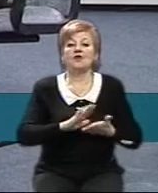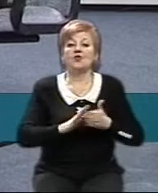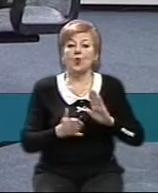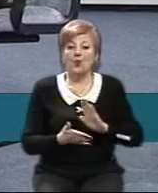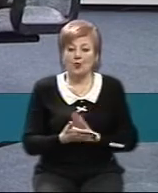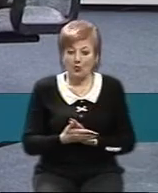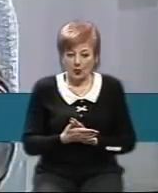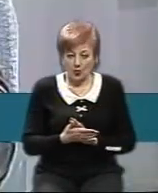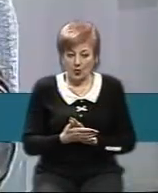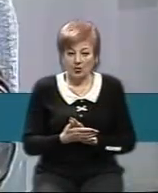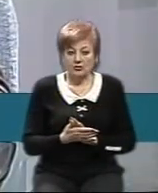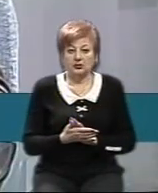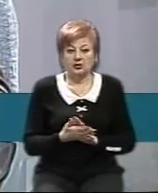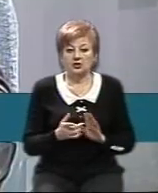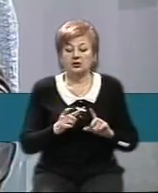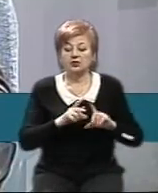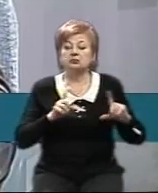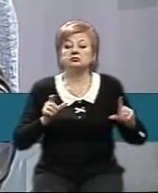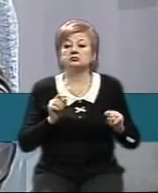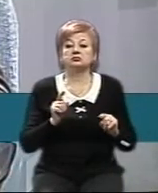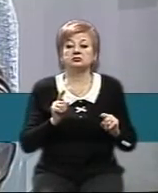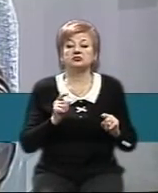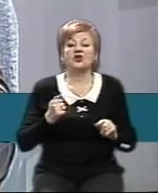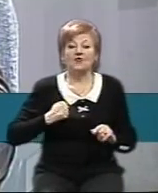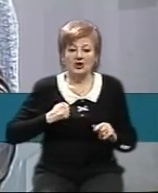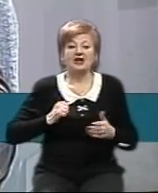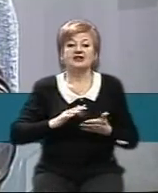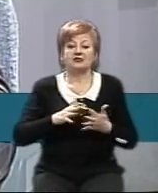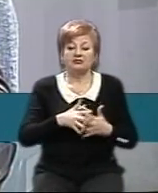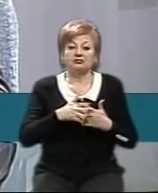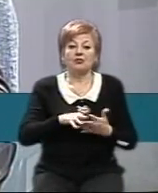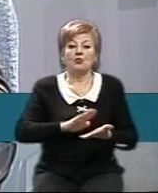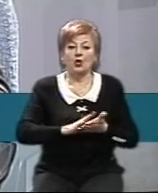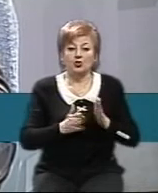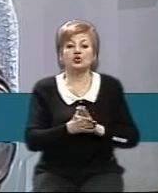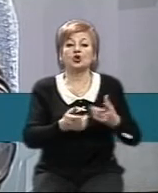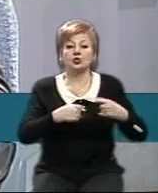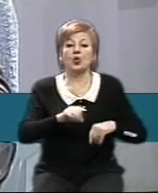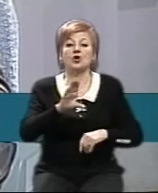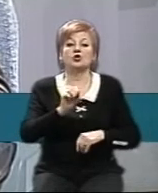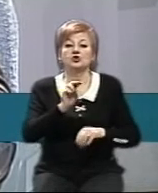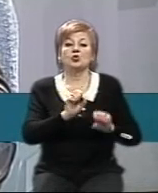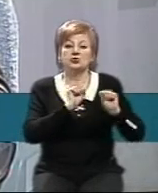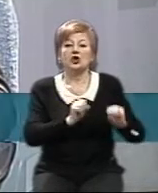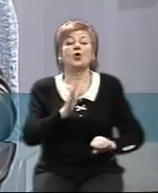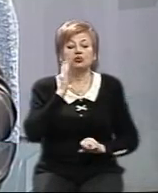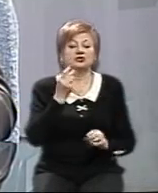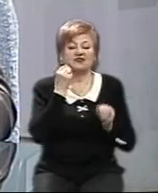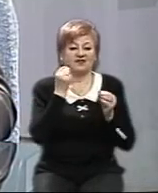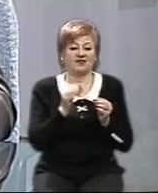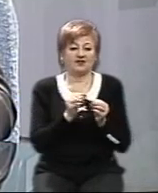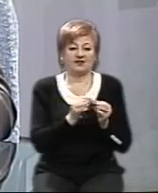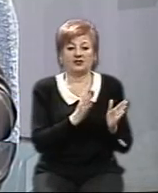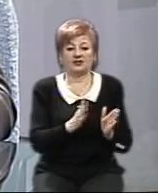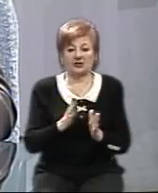це була розсилка від пресслужби, в умовах воєнного стану органи соціального захисту працюватимуть у штатному режимі